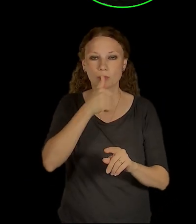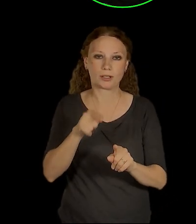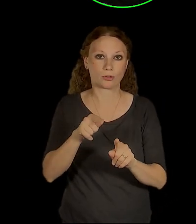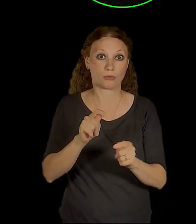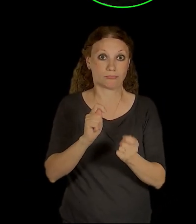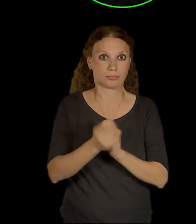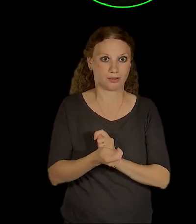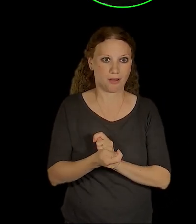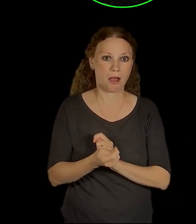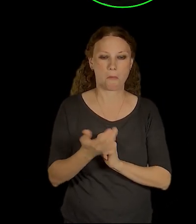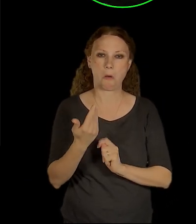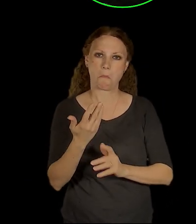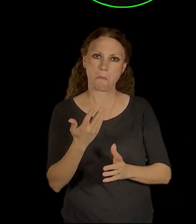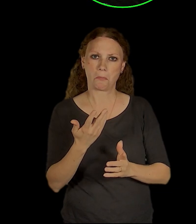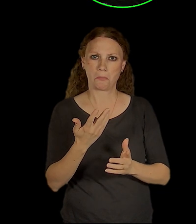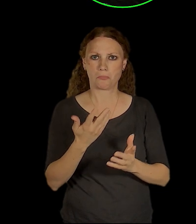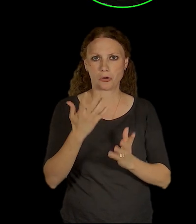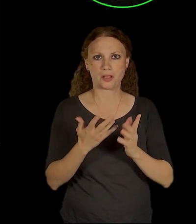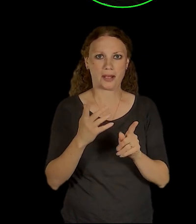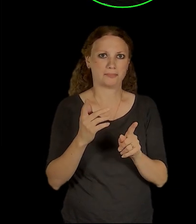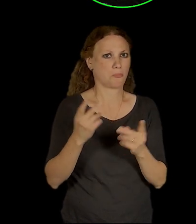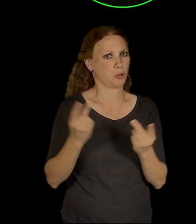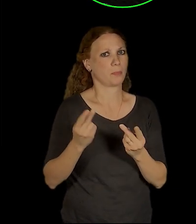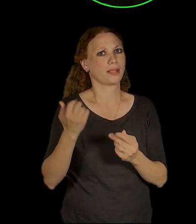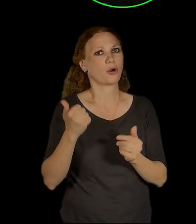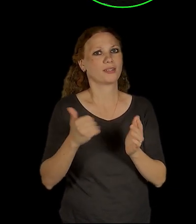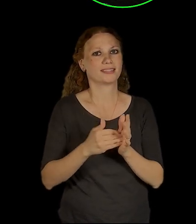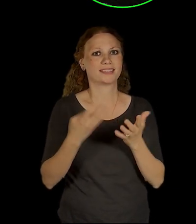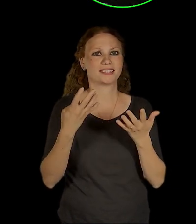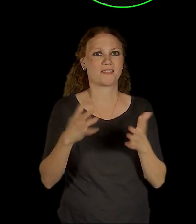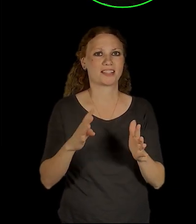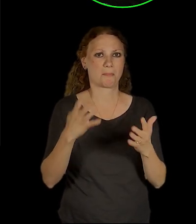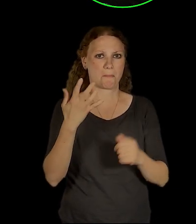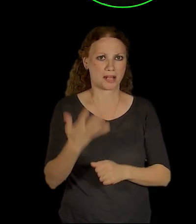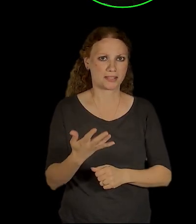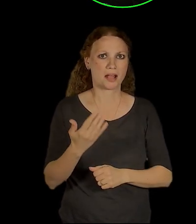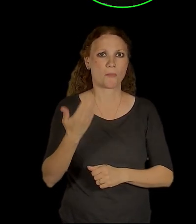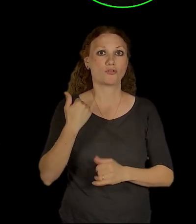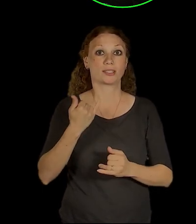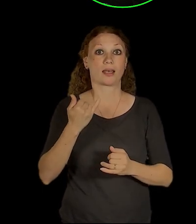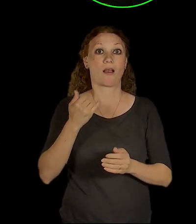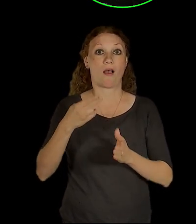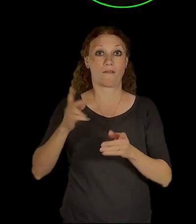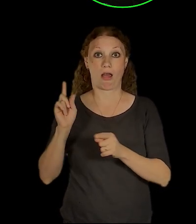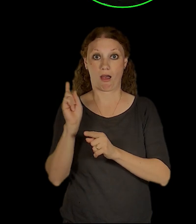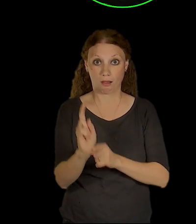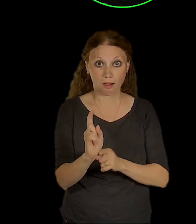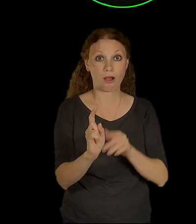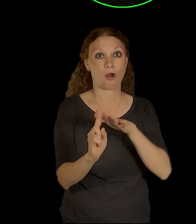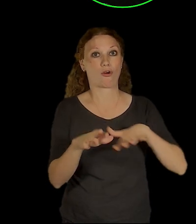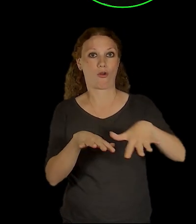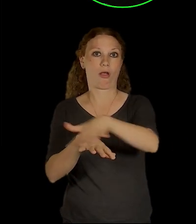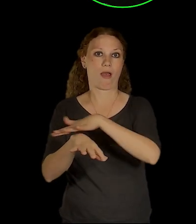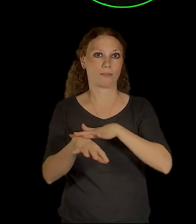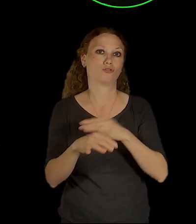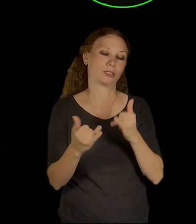si, mohlo by to fungovat stejně jako v tom 19. století, když se prostě do města převedl vlák, tak se k němu postavil ten hlavní bulvár, který se